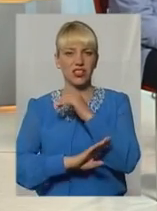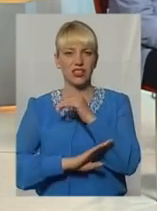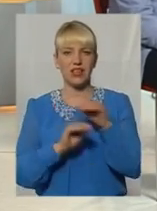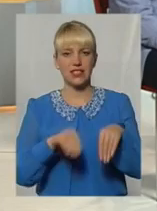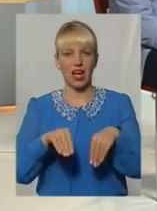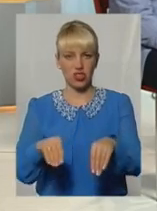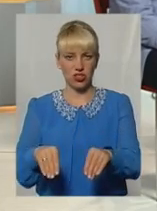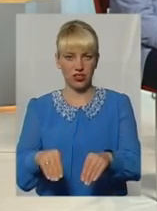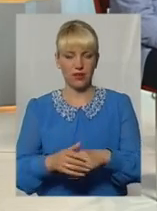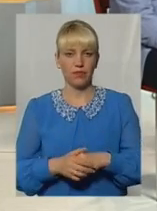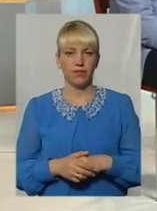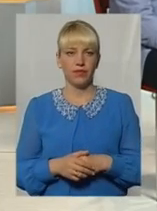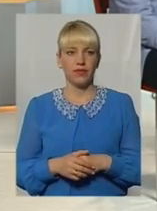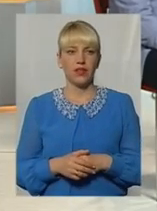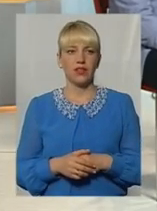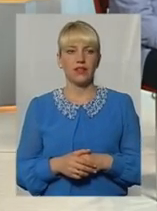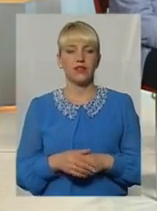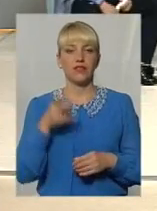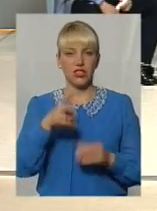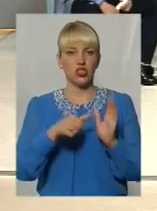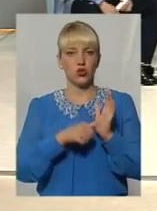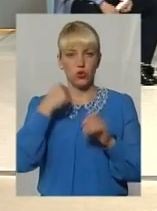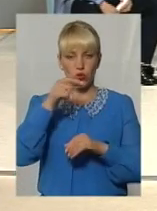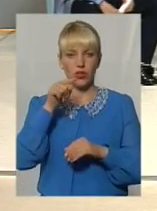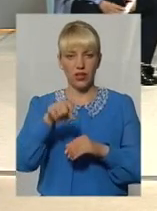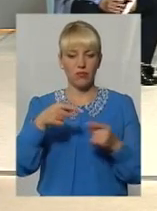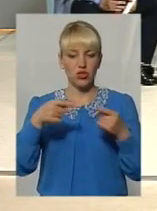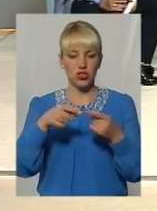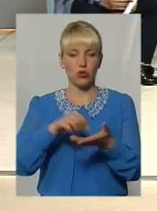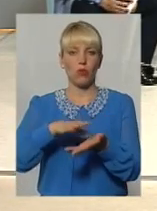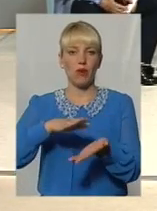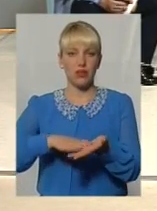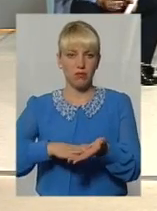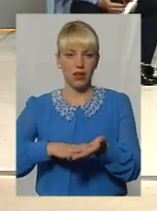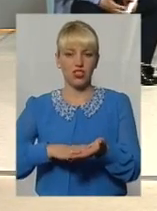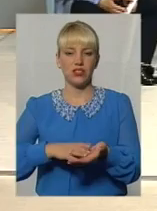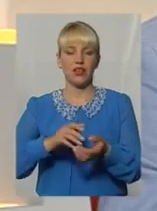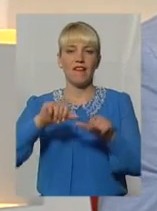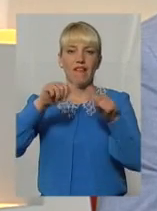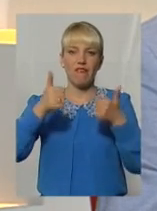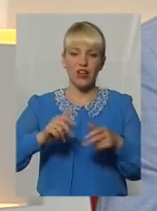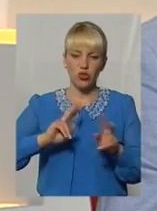є чітко передбачені…